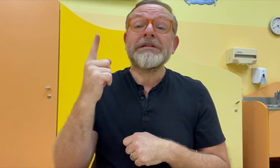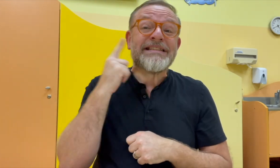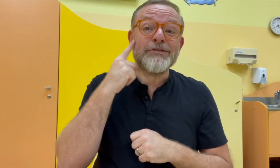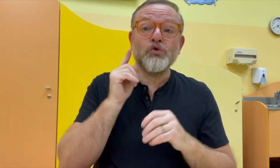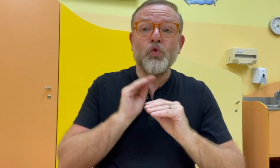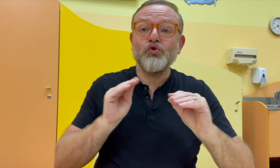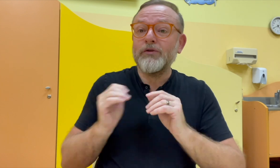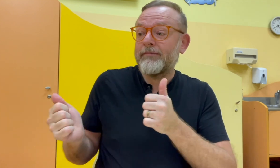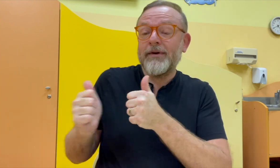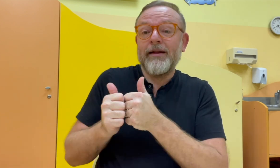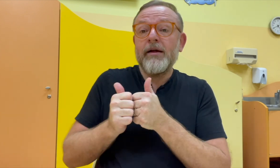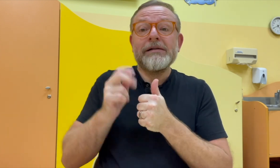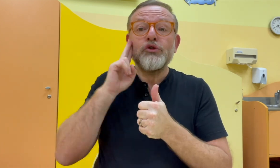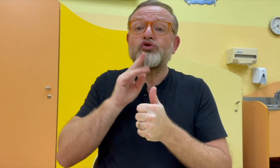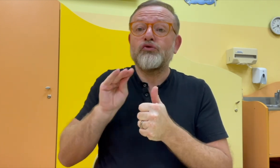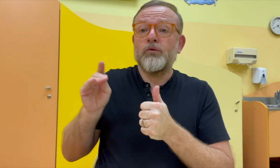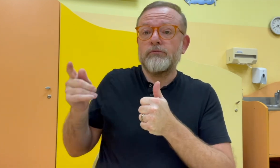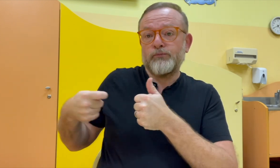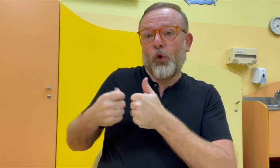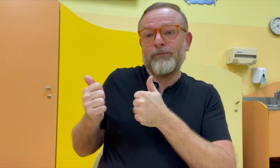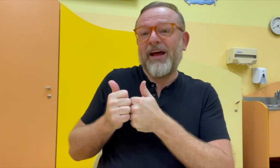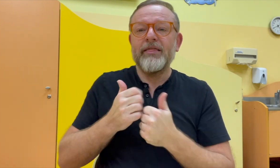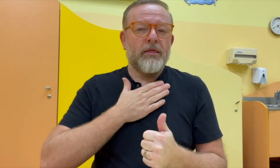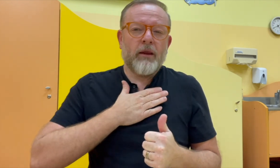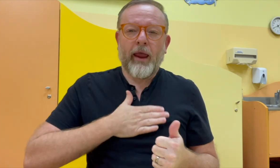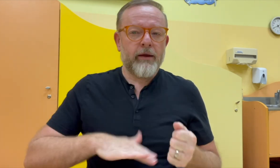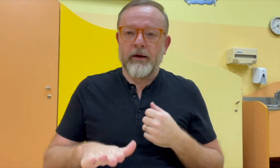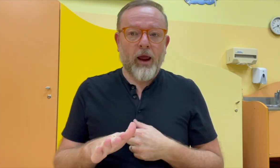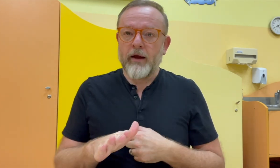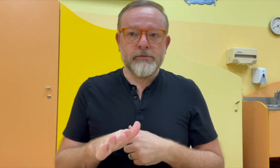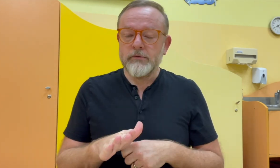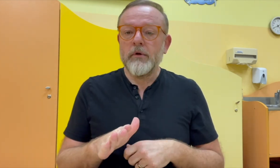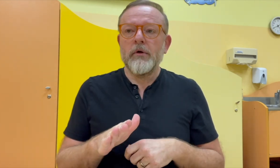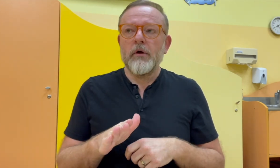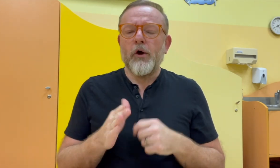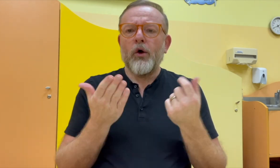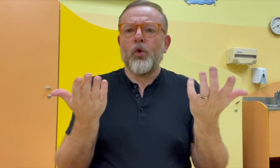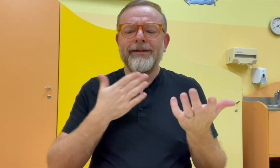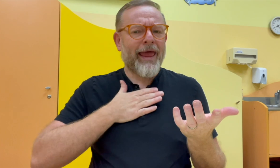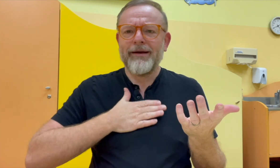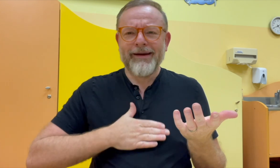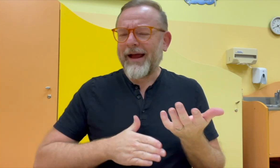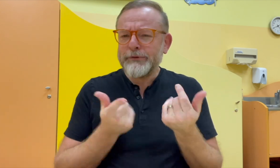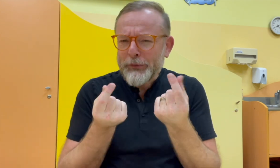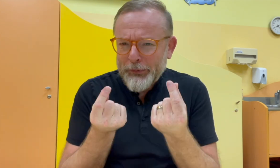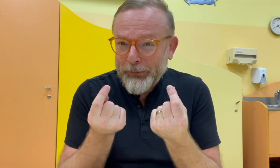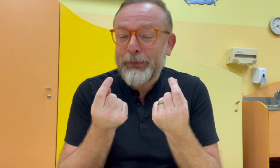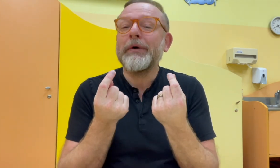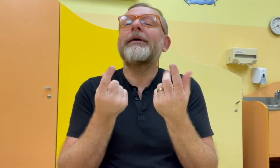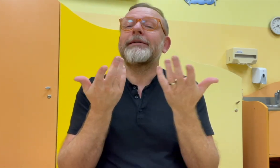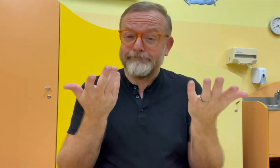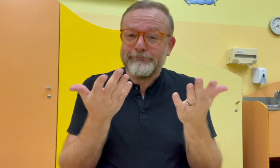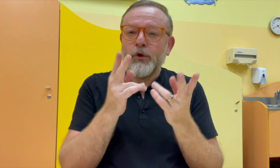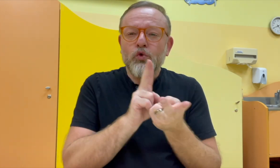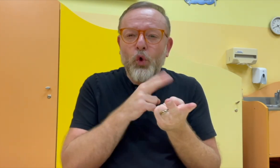Hodně pedagogů, a jsou to slyšící pedagogové, se domnívají, nebo nemají rádi spolupráci s neslyšícím pedagogem.